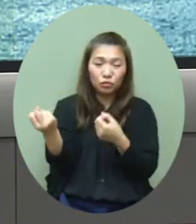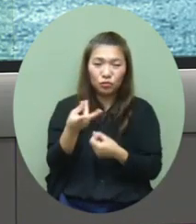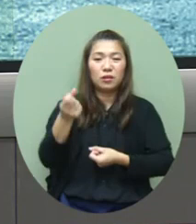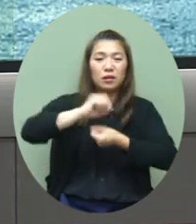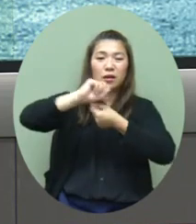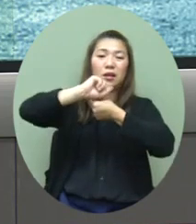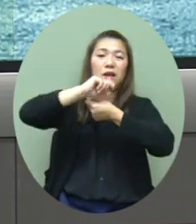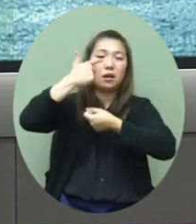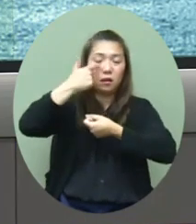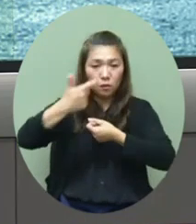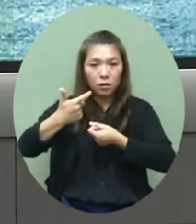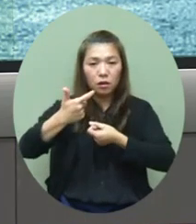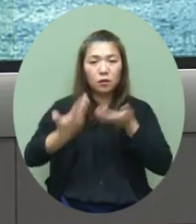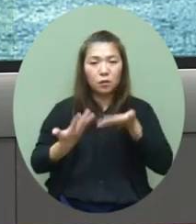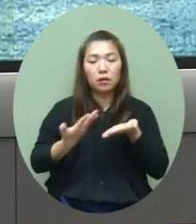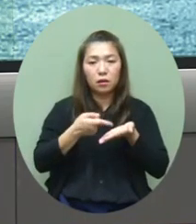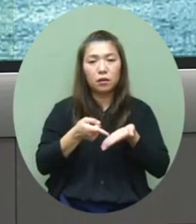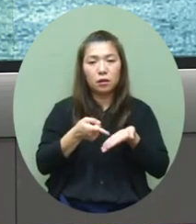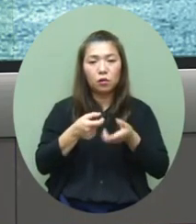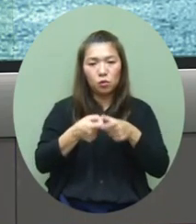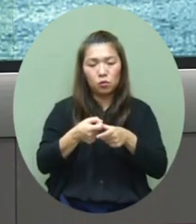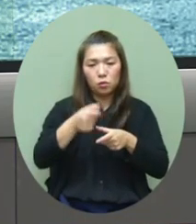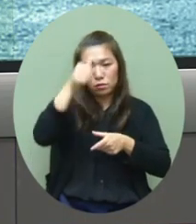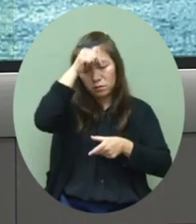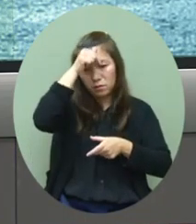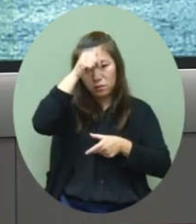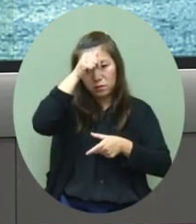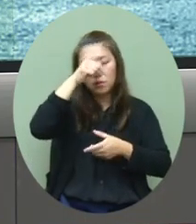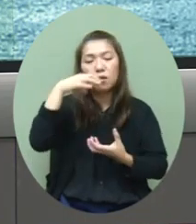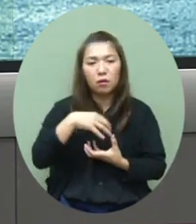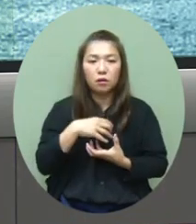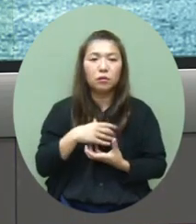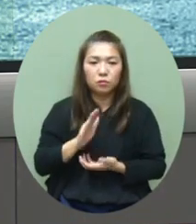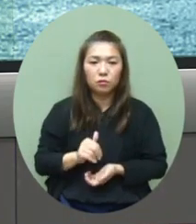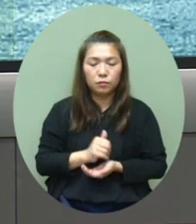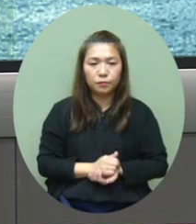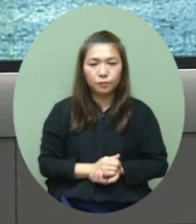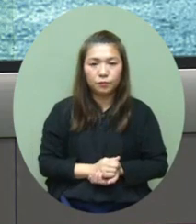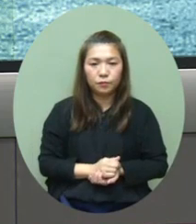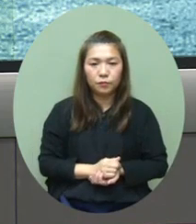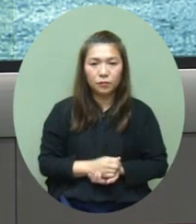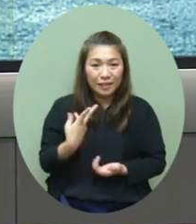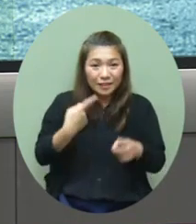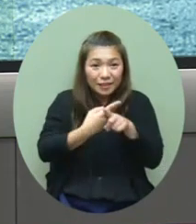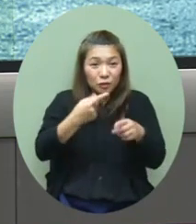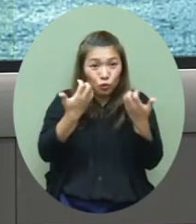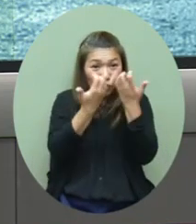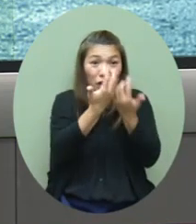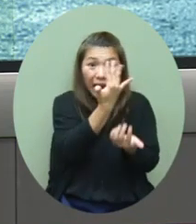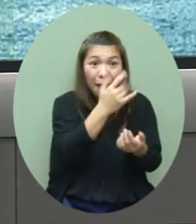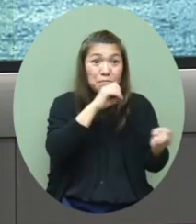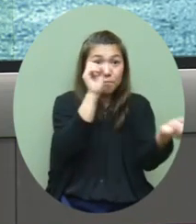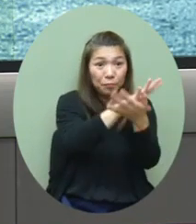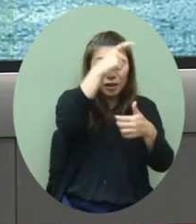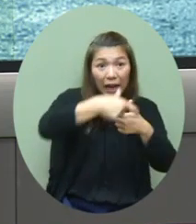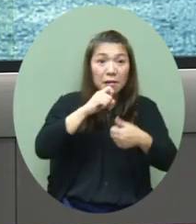是大量的上升那當然對一個工人機構是會有一個很大的壓力的我們就沒有一個硬指標說要收到多少個